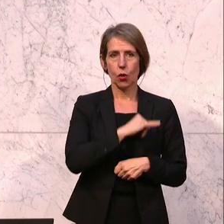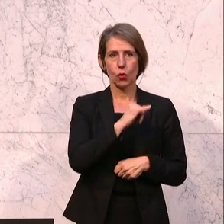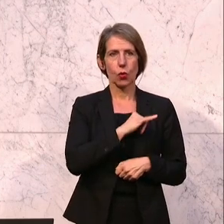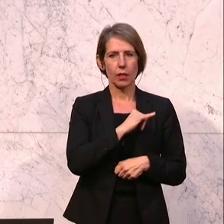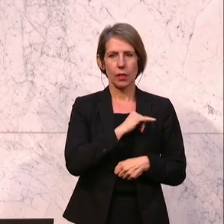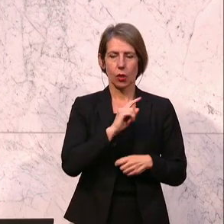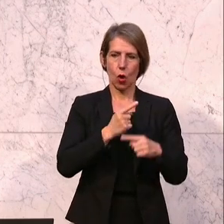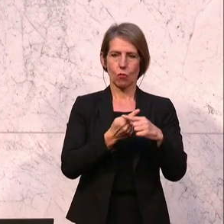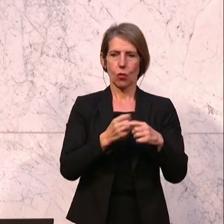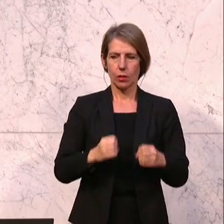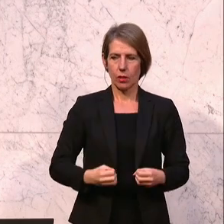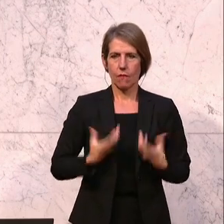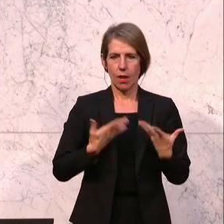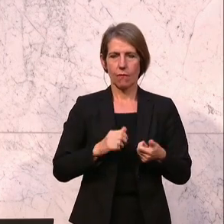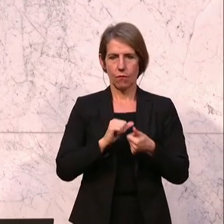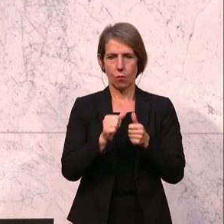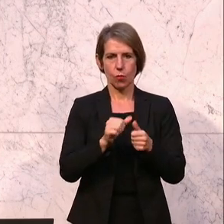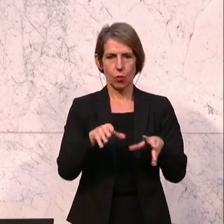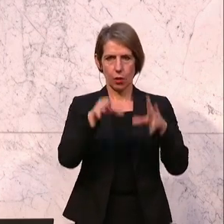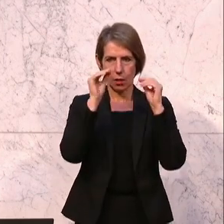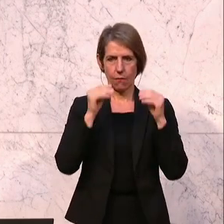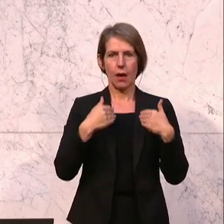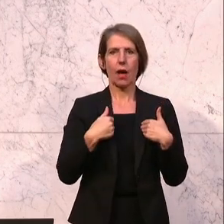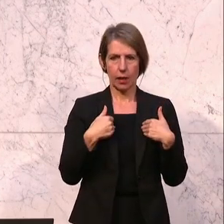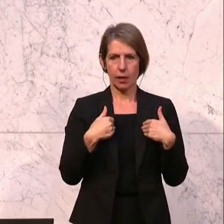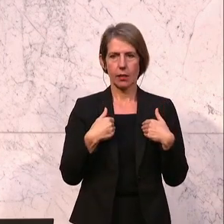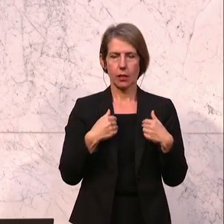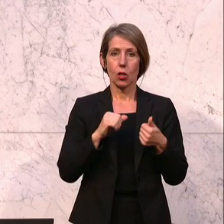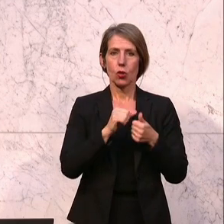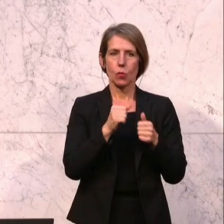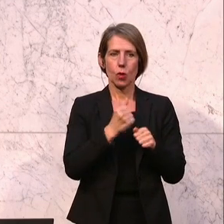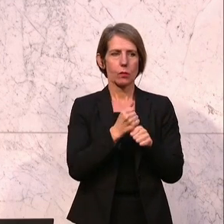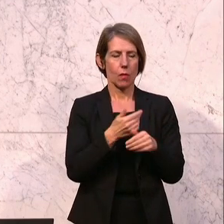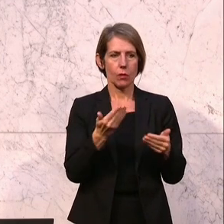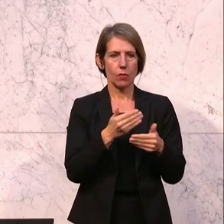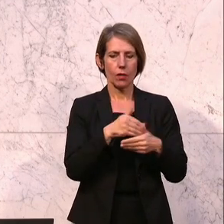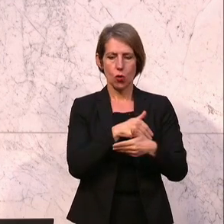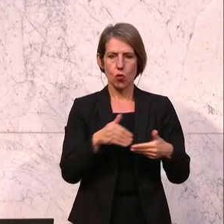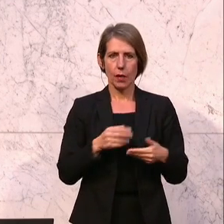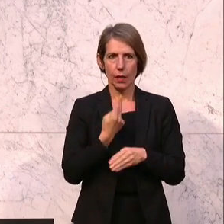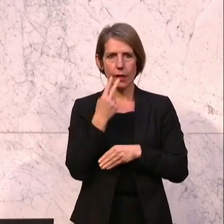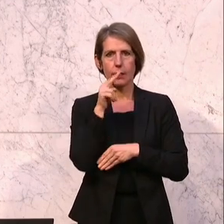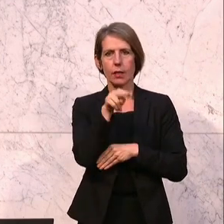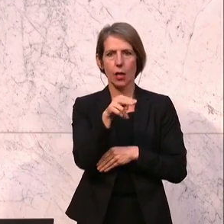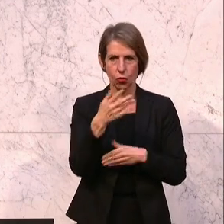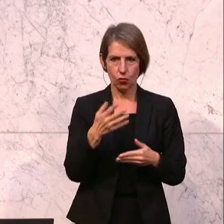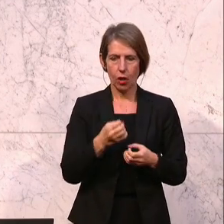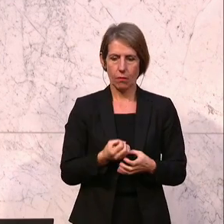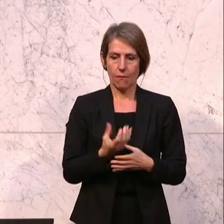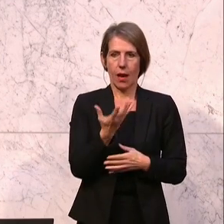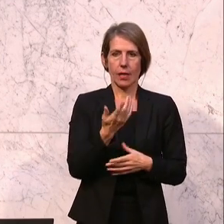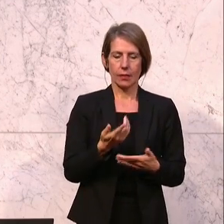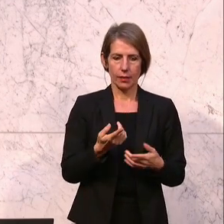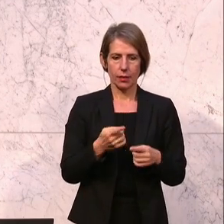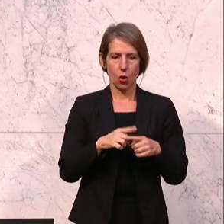Effekte vom Sport erfahren dürfen. Sport lässt uns nämlich nicht nur über Grenzen hinaus schauen und wachsen, sondern er